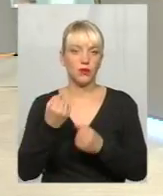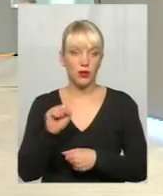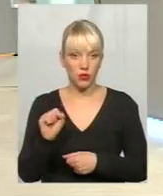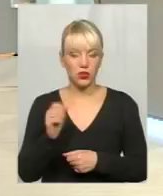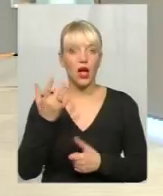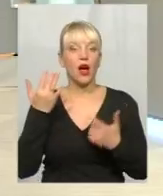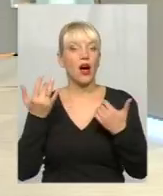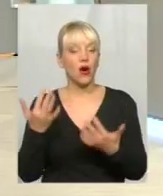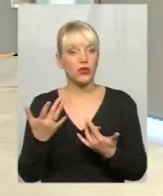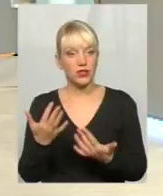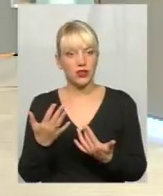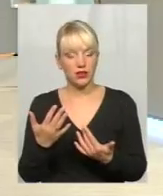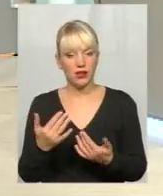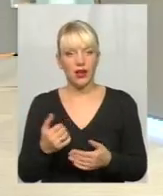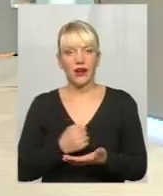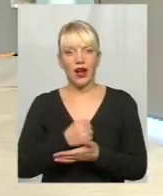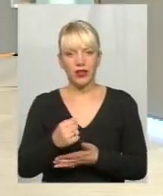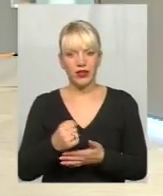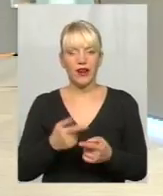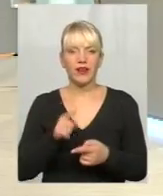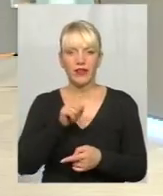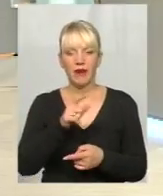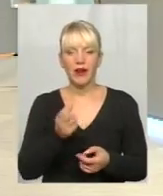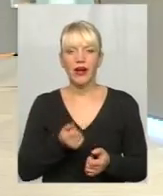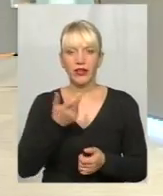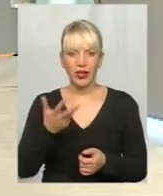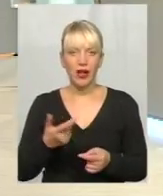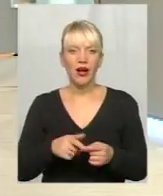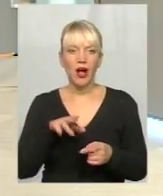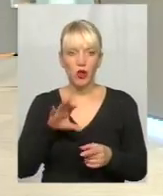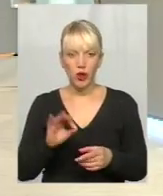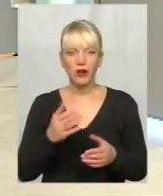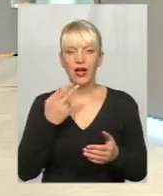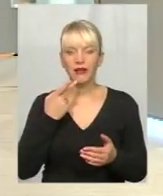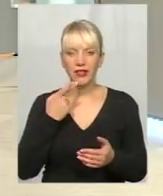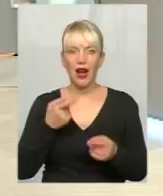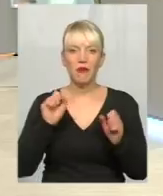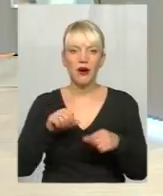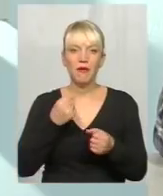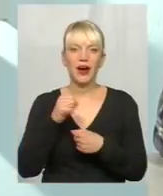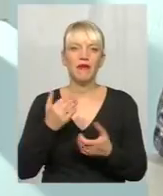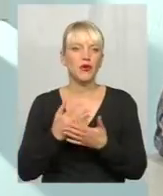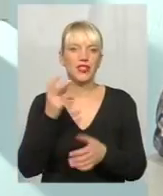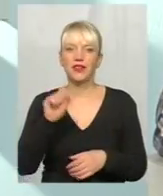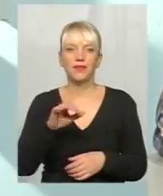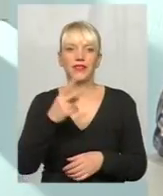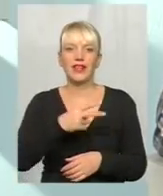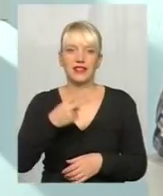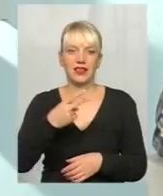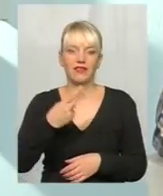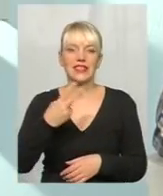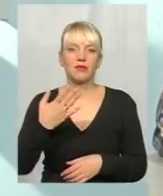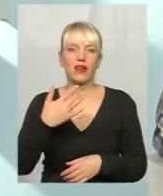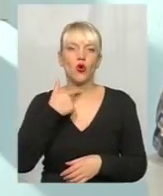кандидатів там кілька, поростяють, тобто, зазвичай, переможцем може отримати, там, 20-25 голосів. Тому,